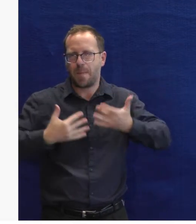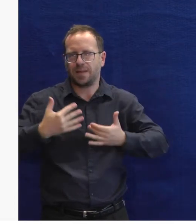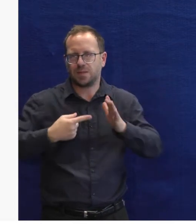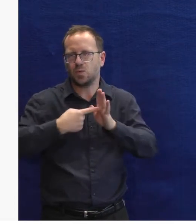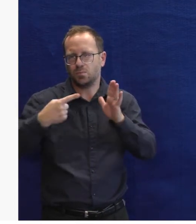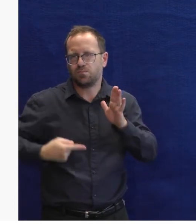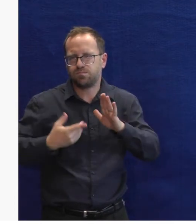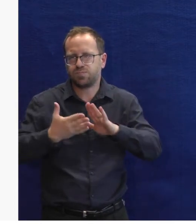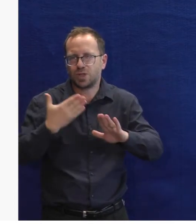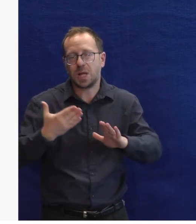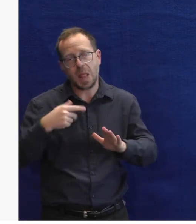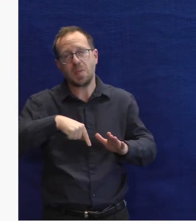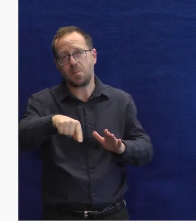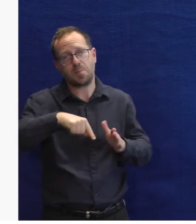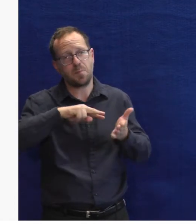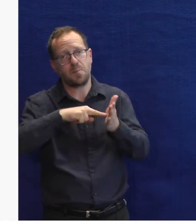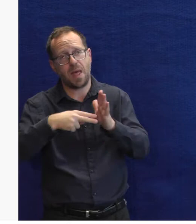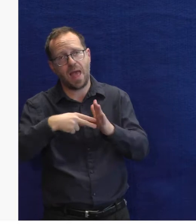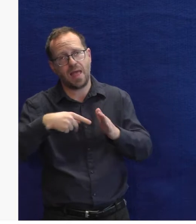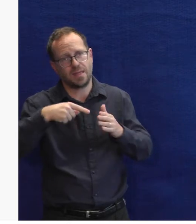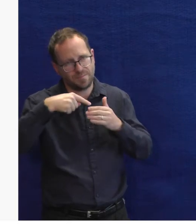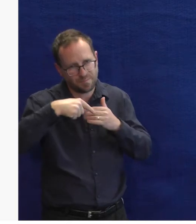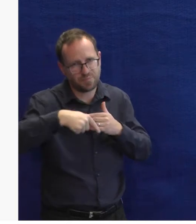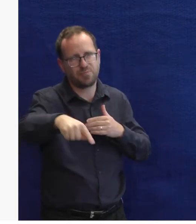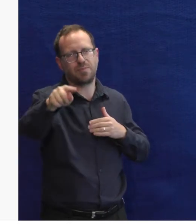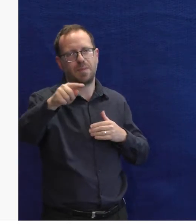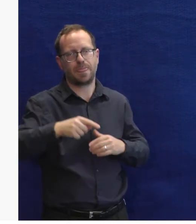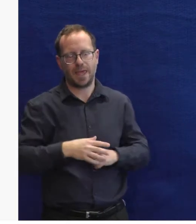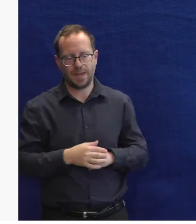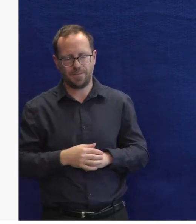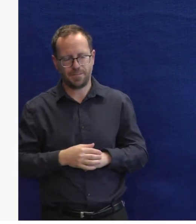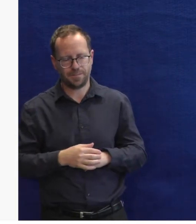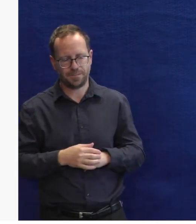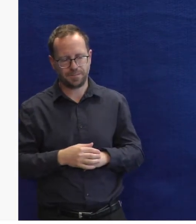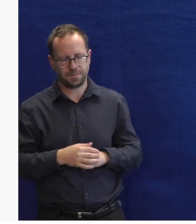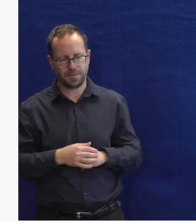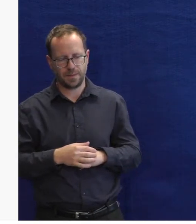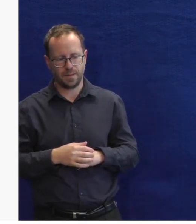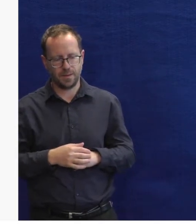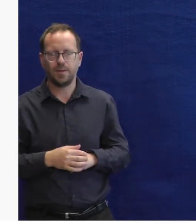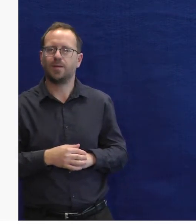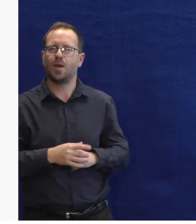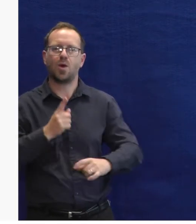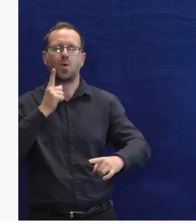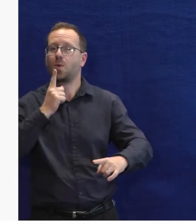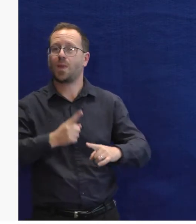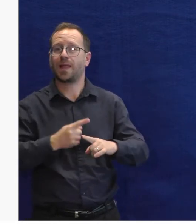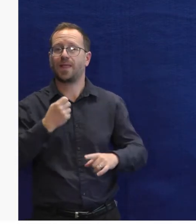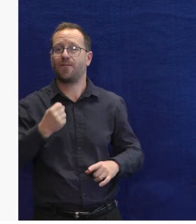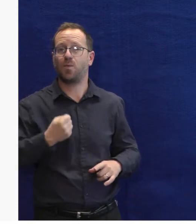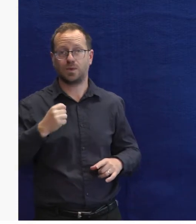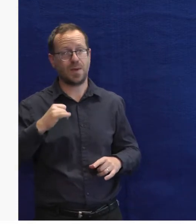proto zatím kalkulečka, ale je to ta cesta, kam půjdeme dál. A ta jedna